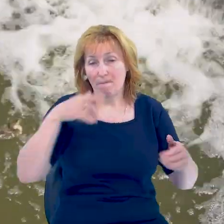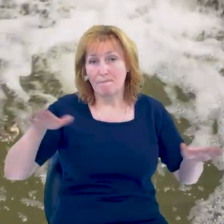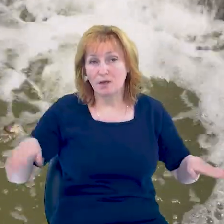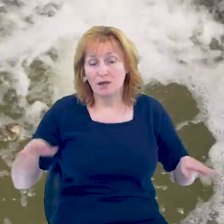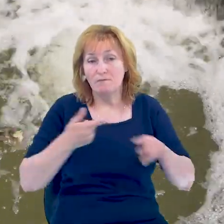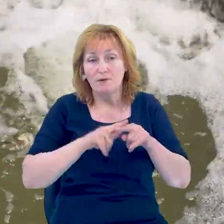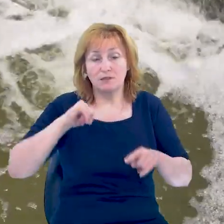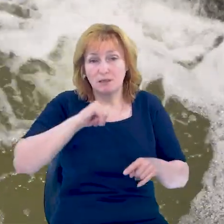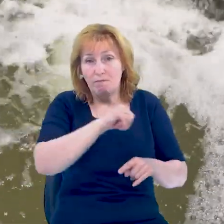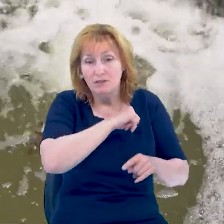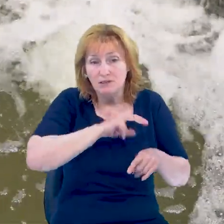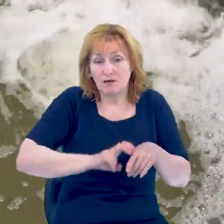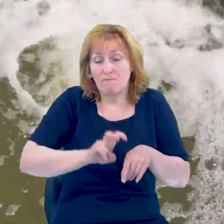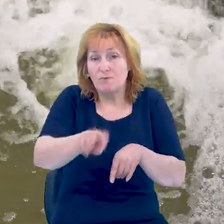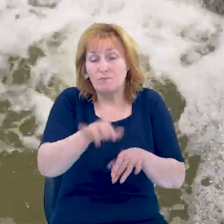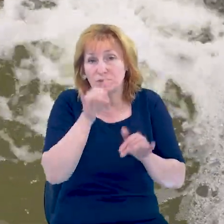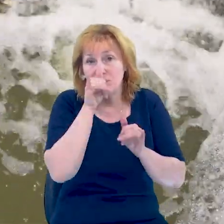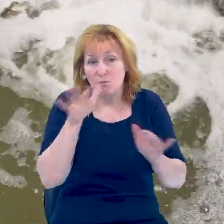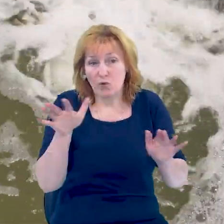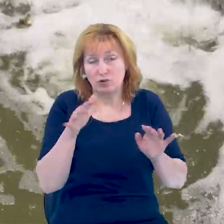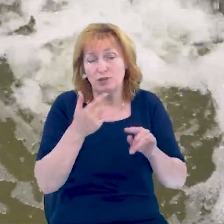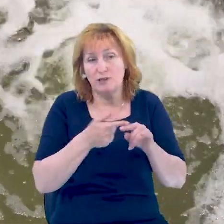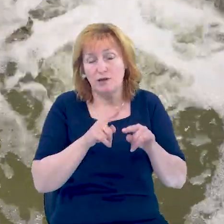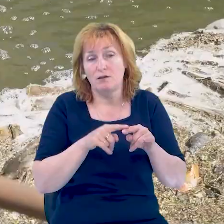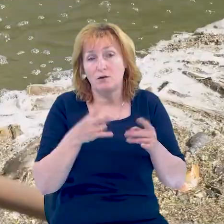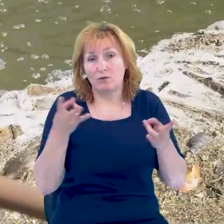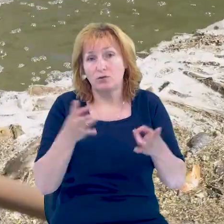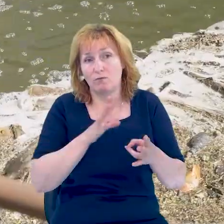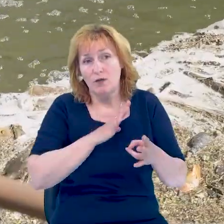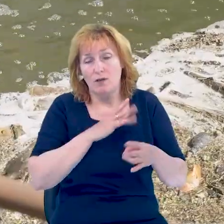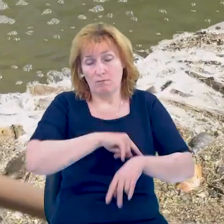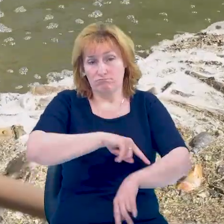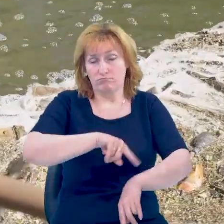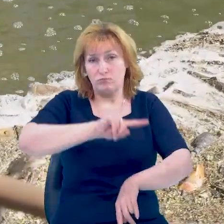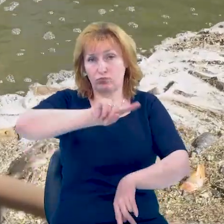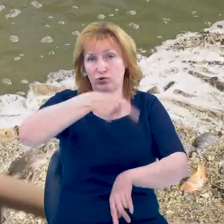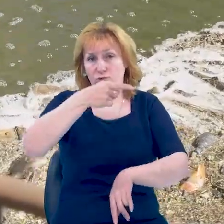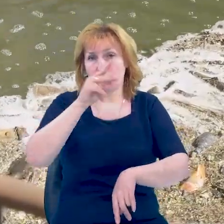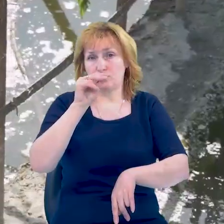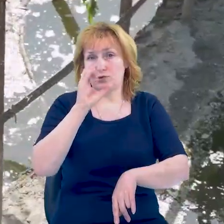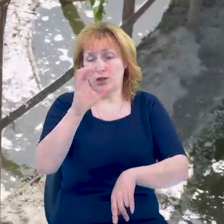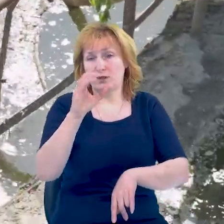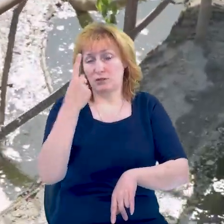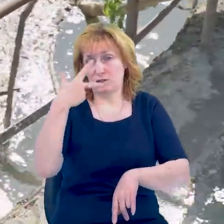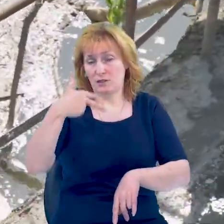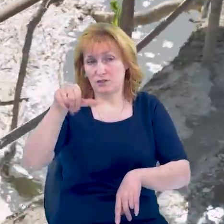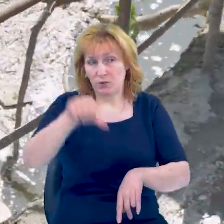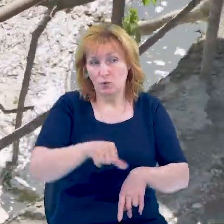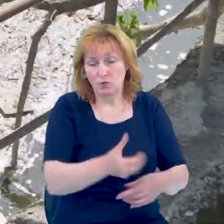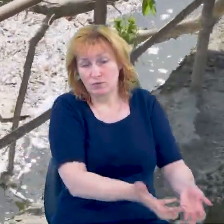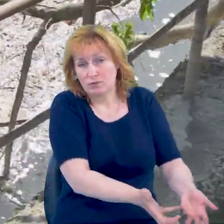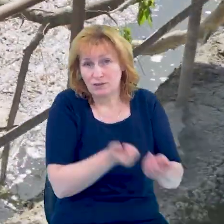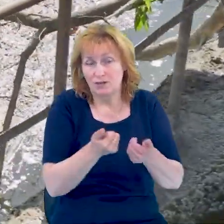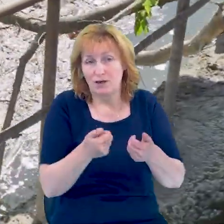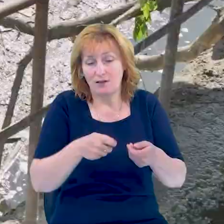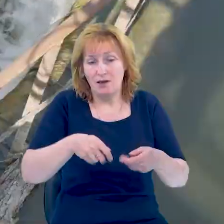які не могли самостійно вибратися. Із гідротехнічної споруди знадобилось півтори години. Спочатку рятувальники дістали декілька